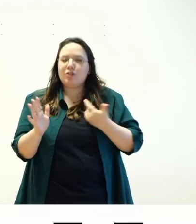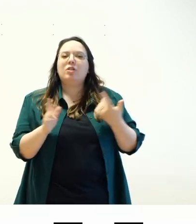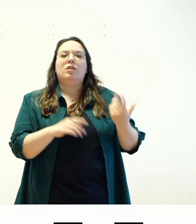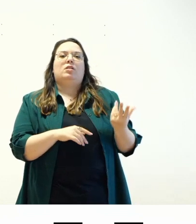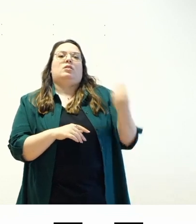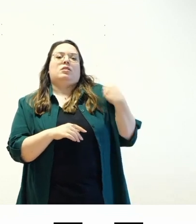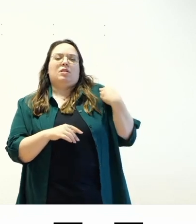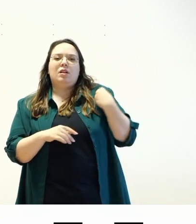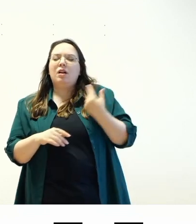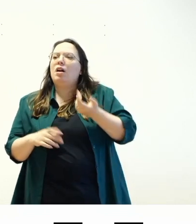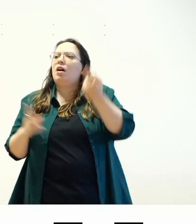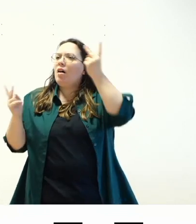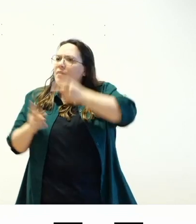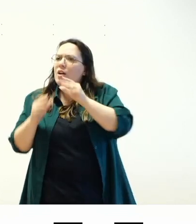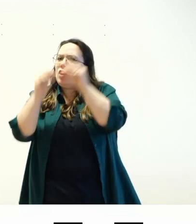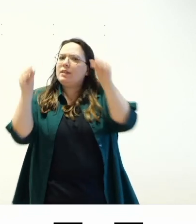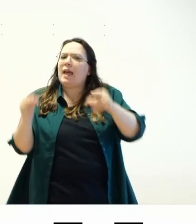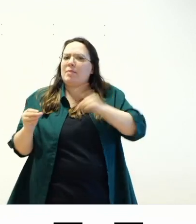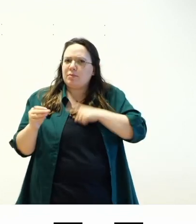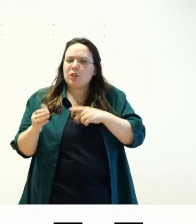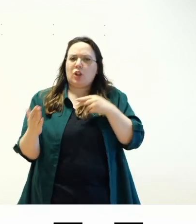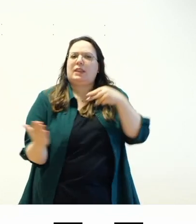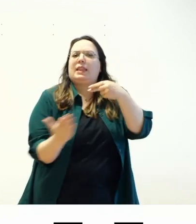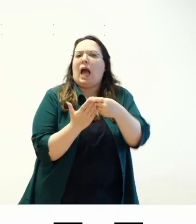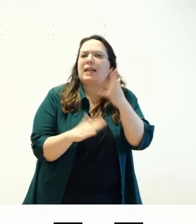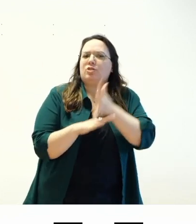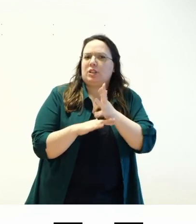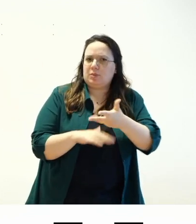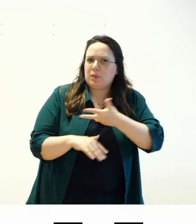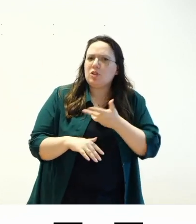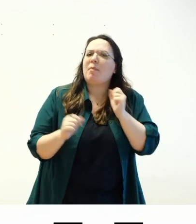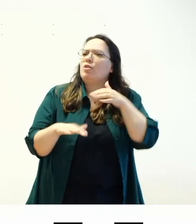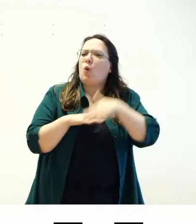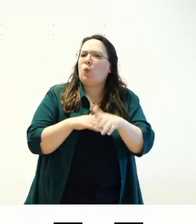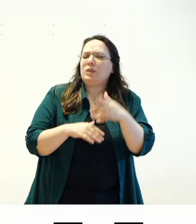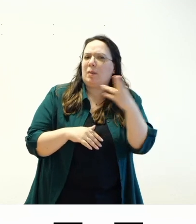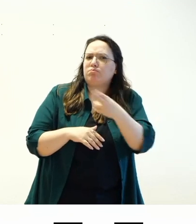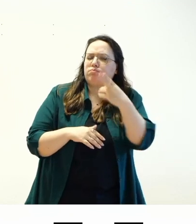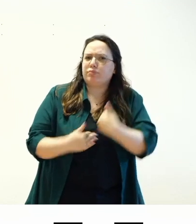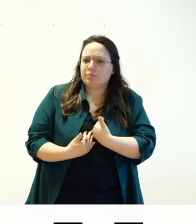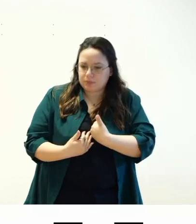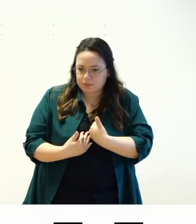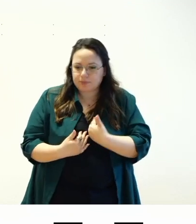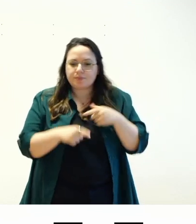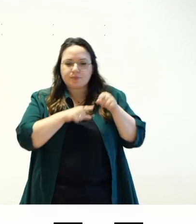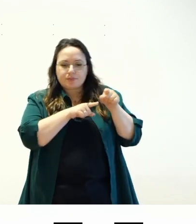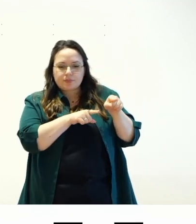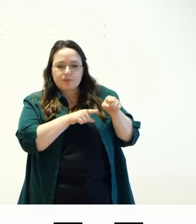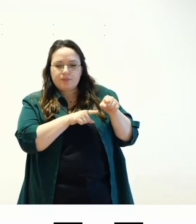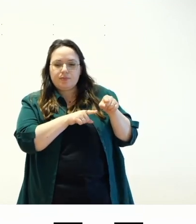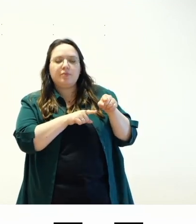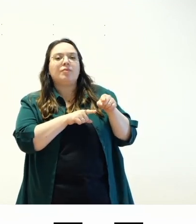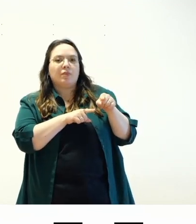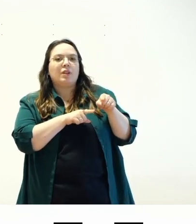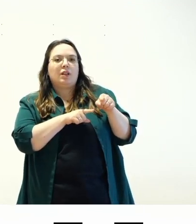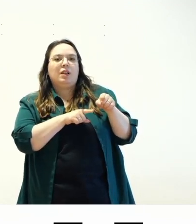tema nonostante sia definito come accessibile dico spiegami esattamente qual è il problema praticamente utilizzava un tema in cui a